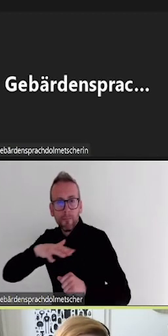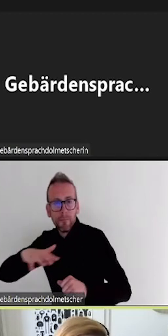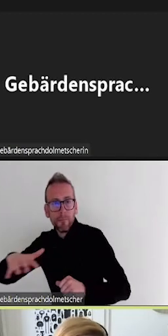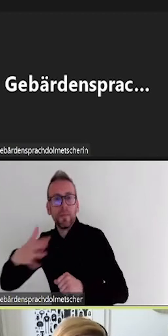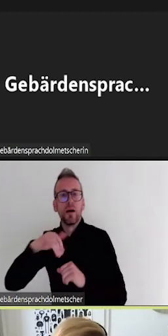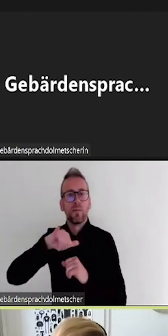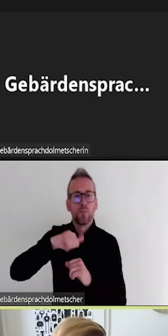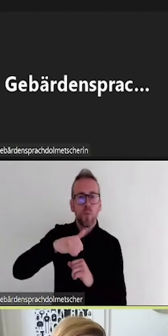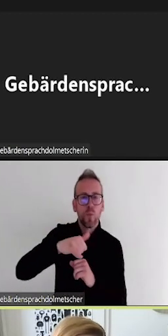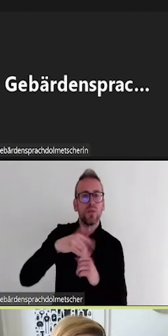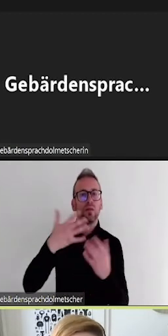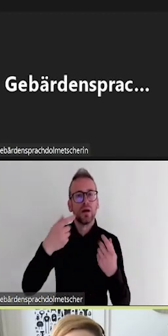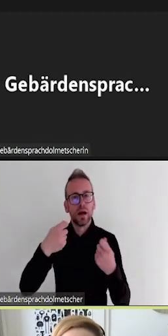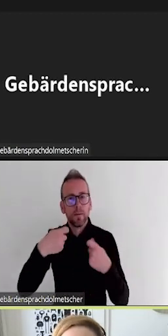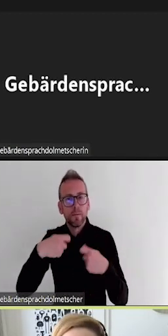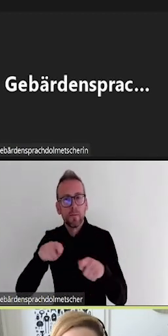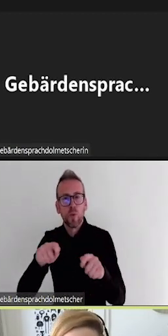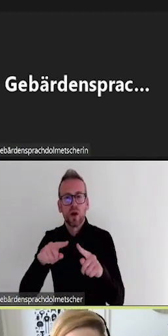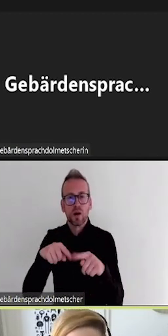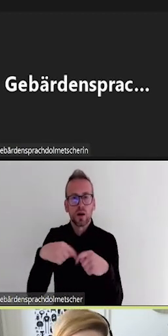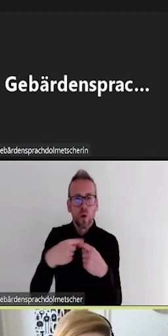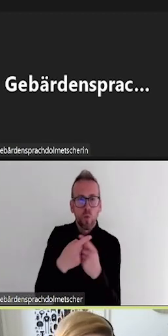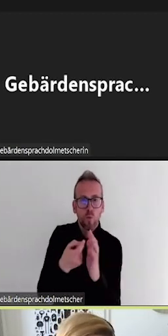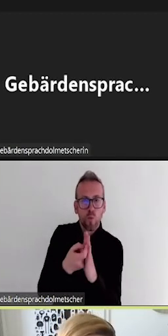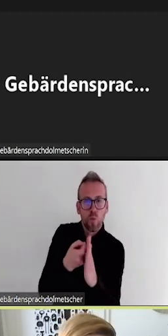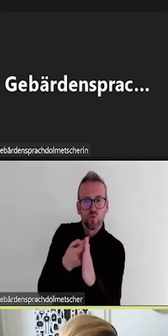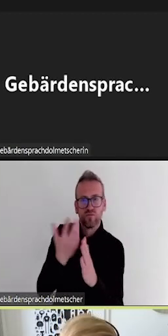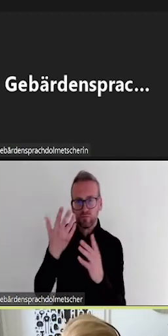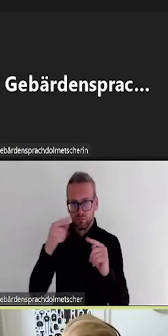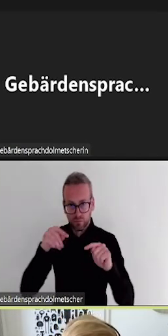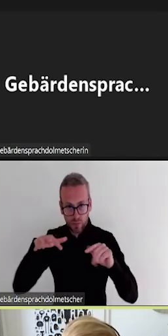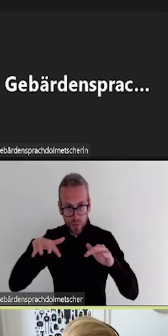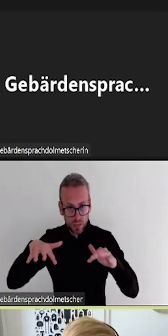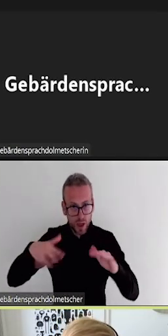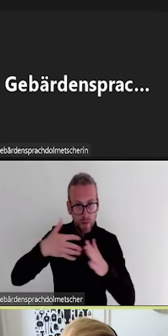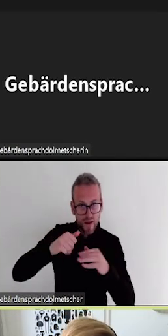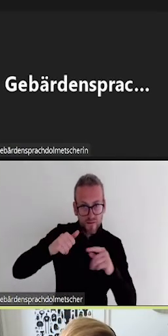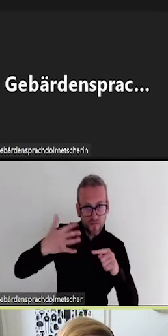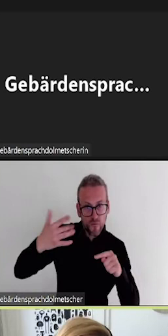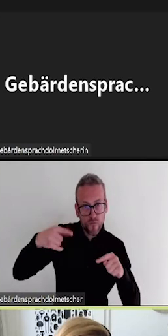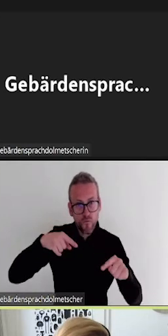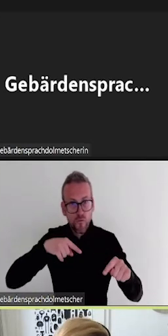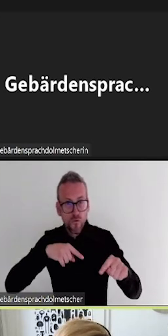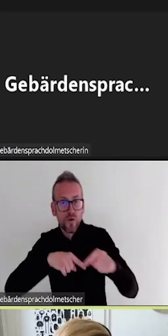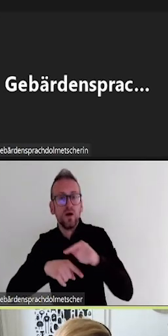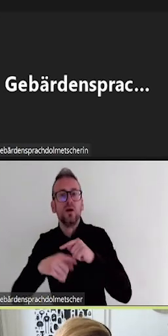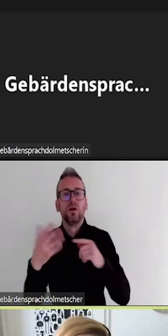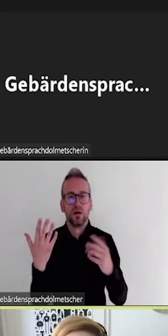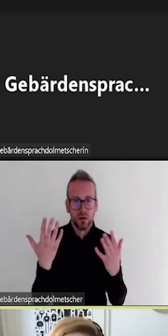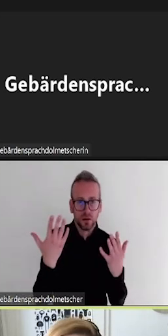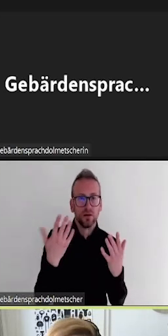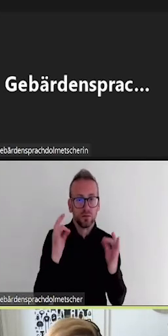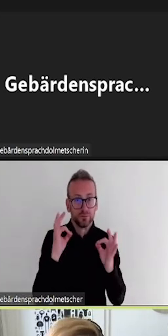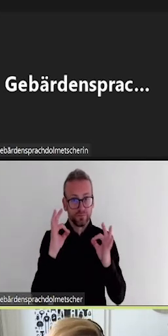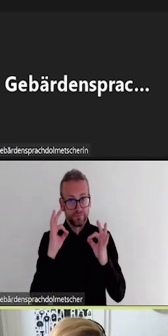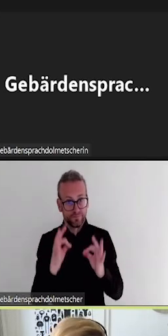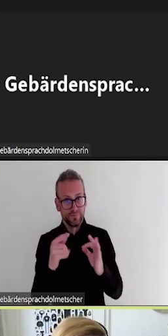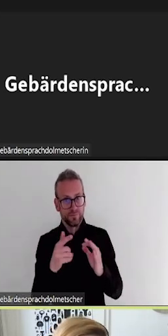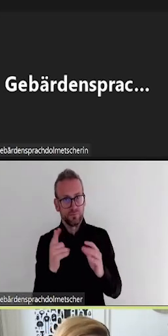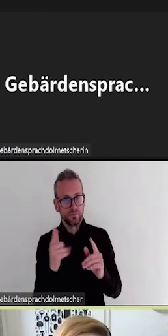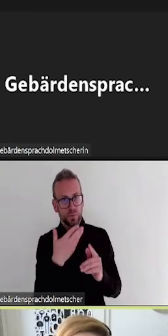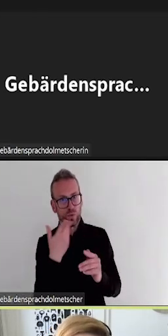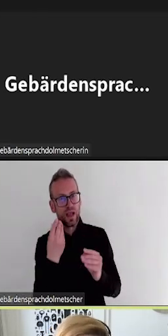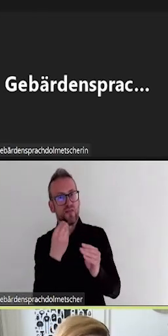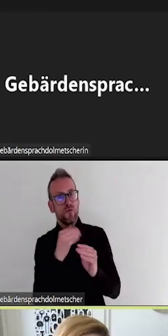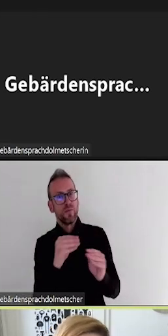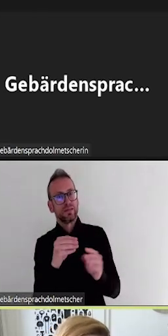sodass die studentischen Vorschläge, die entwickelt wurden, dann auch tatsächlich Realität werden. 2012 fand der Ideenwettbewerb zum Thema